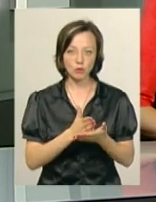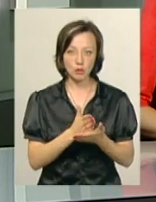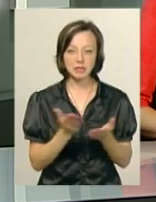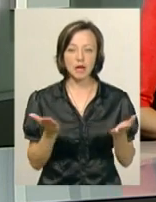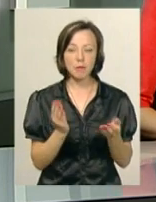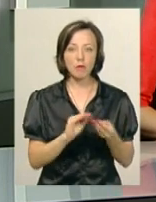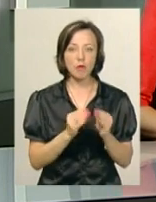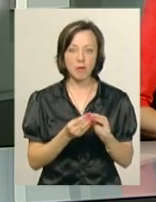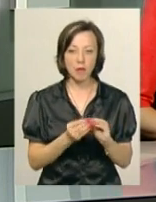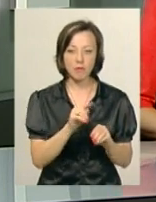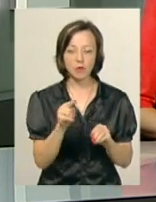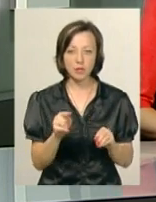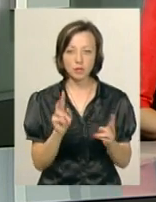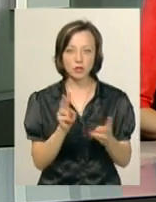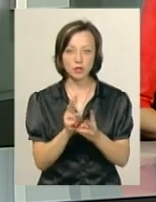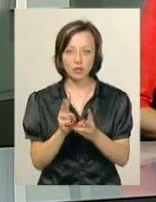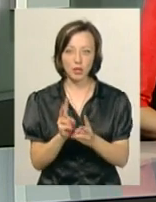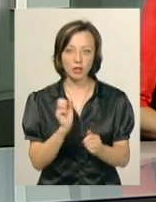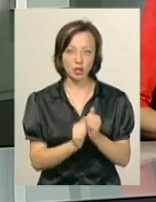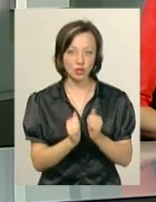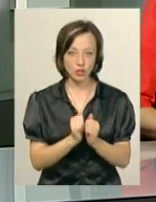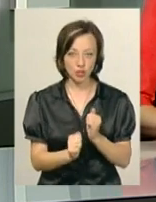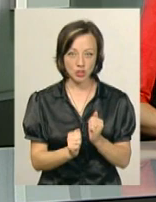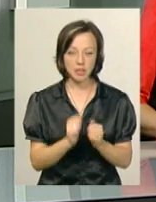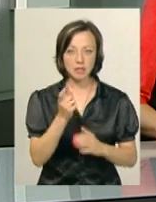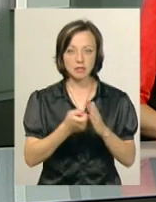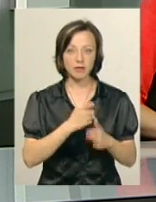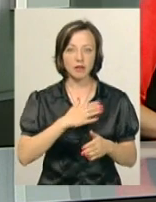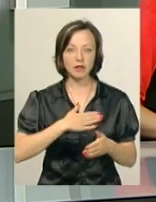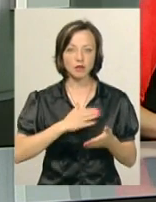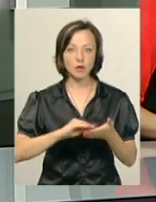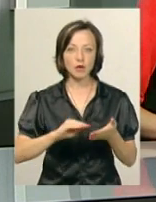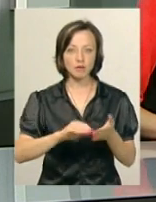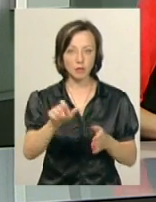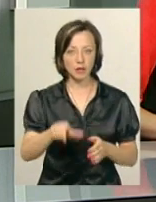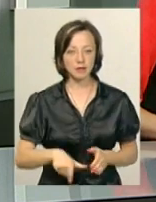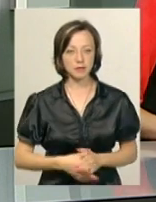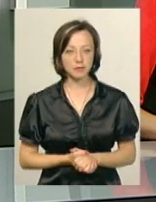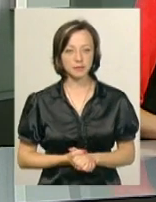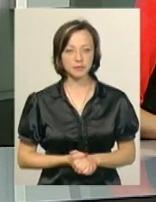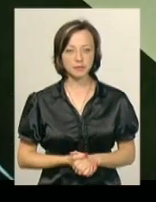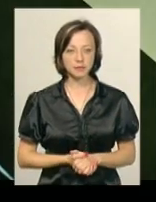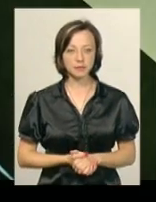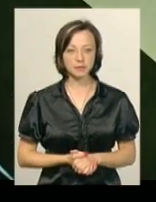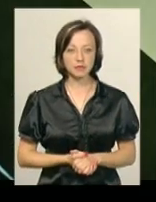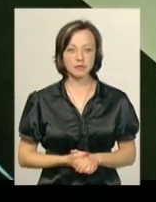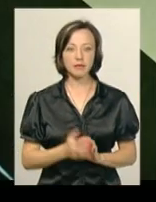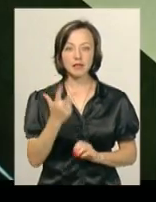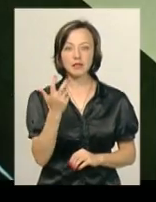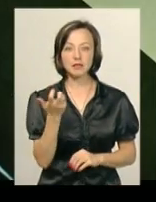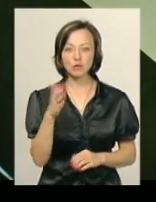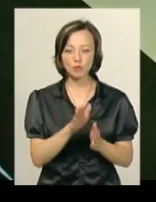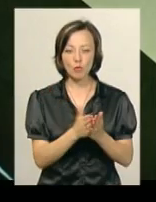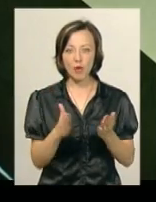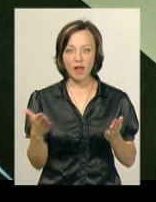З якими проблемами вони зіштовхуються найчастіше, дізнавалася моя колега Ірина Аріон. 300 буклетів